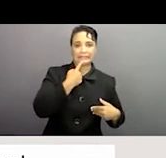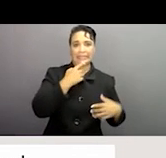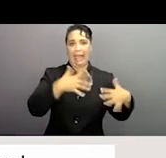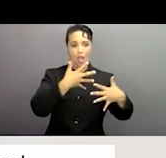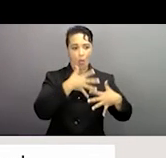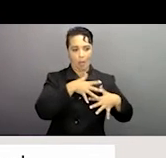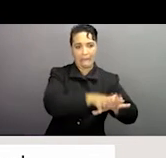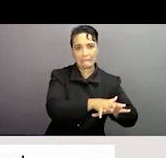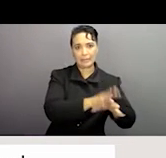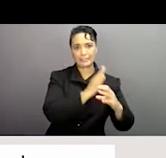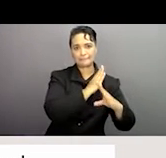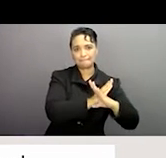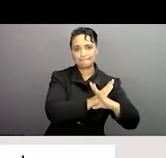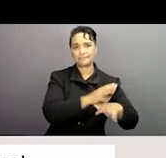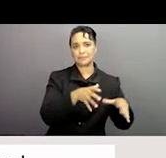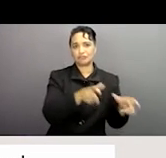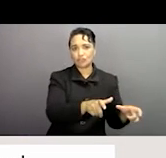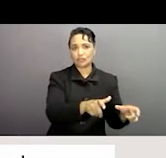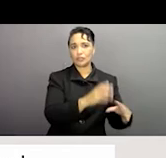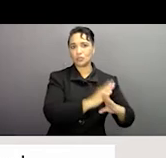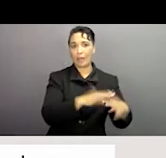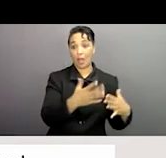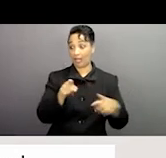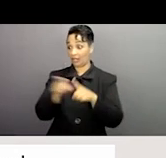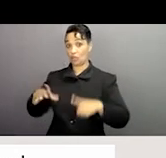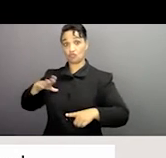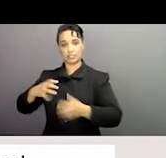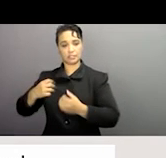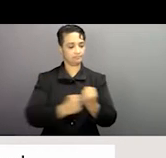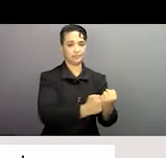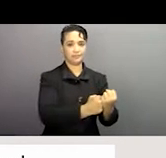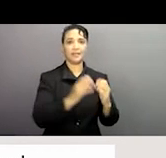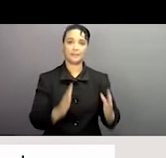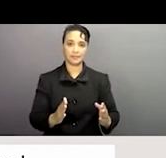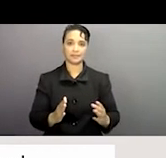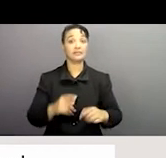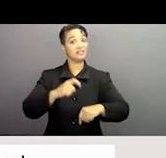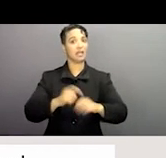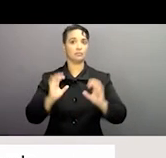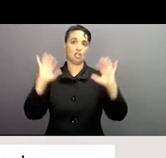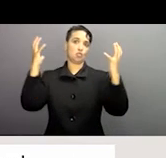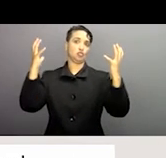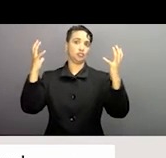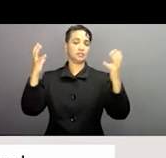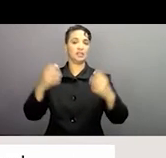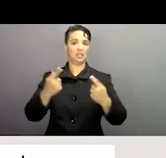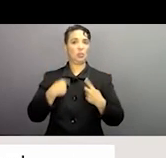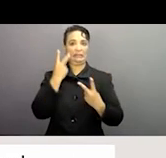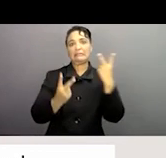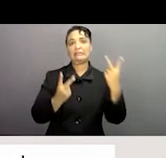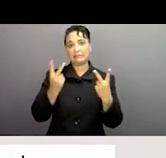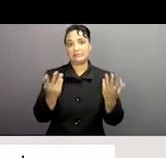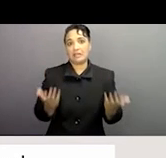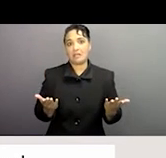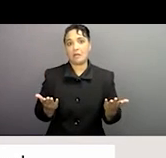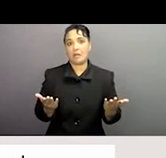lutter lors de cette période pandémique contre l'esclavage moderne pendant cette situation d'urgence et nous